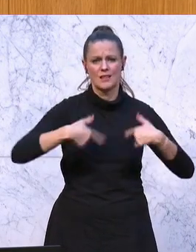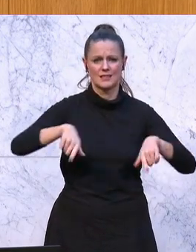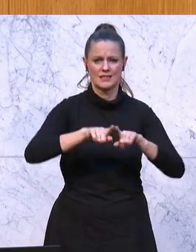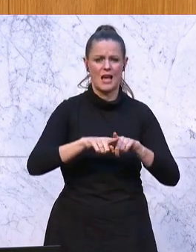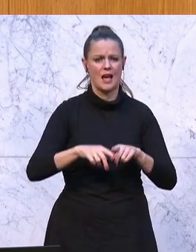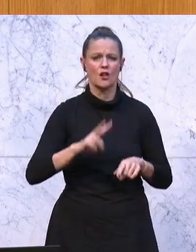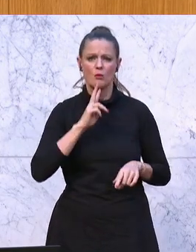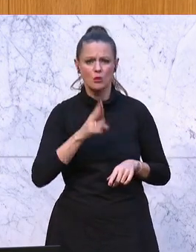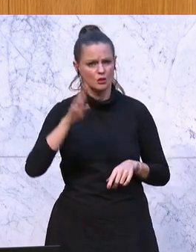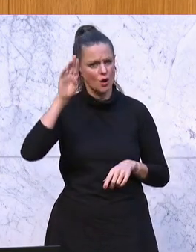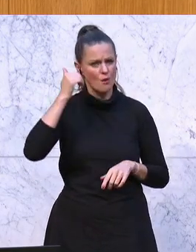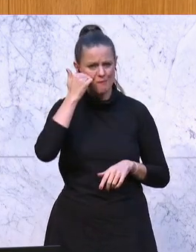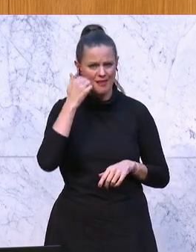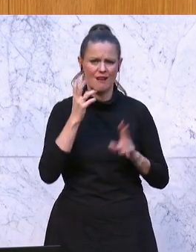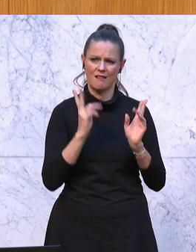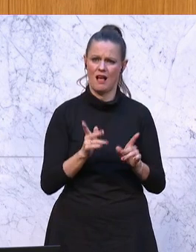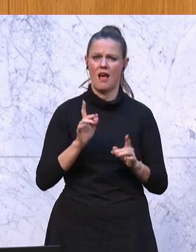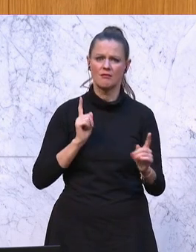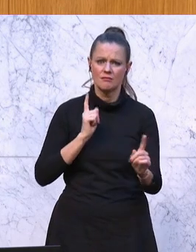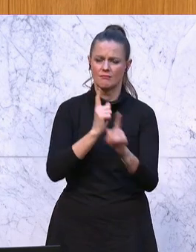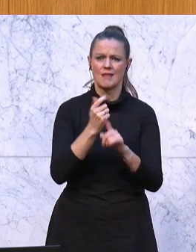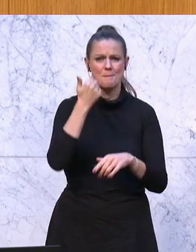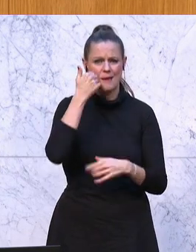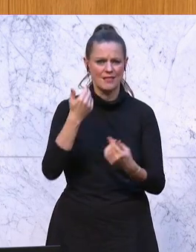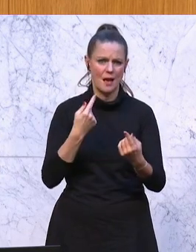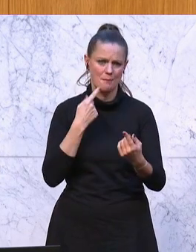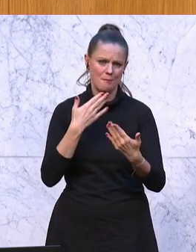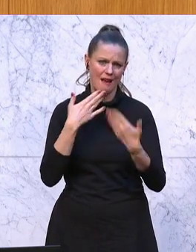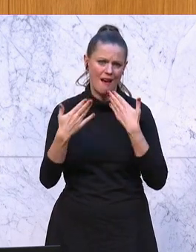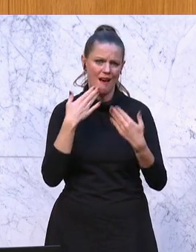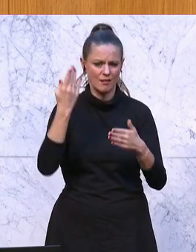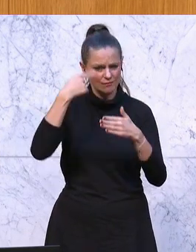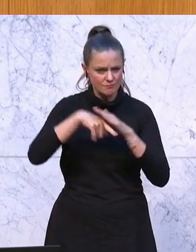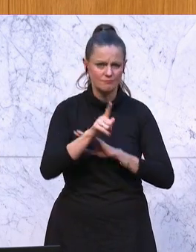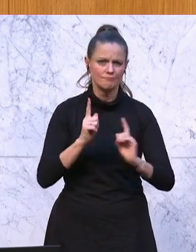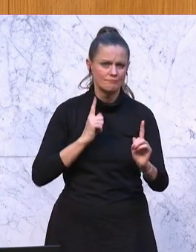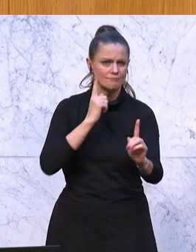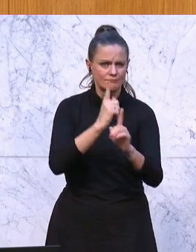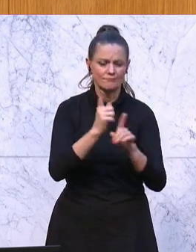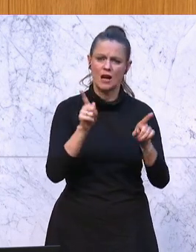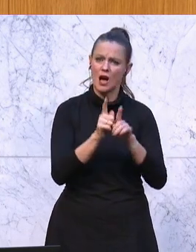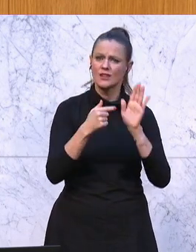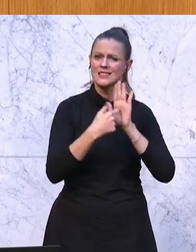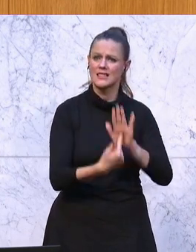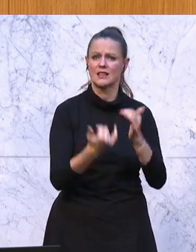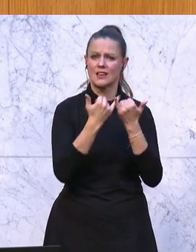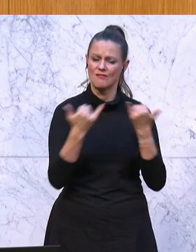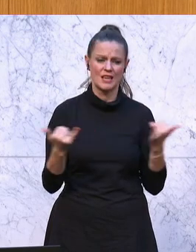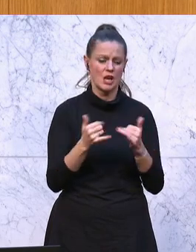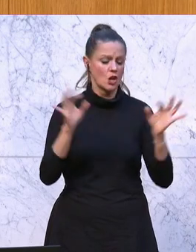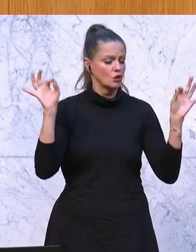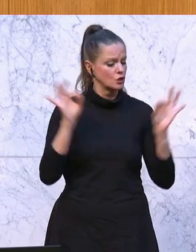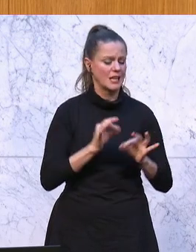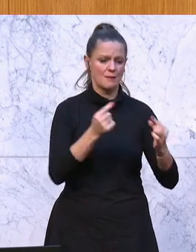wo Buschen und Männer zu der Männerberatung gehen können, wo Ihnen geholfen wird, wo Ihnen ein Weg aus dieser furchtbaren